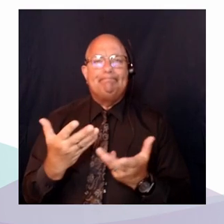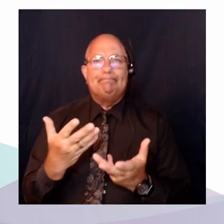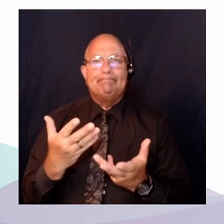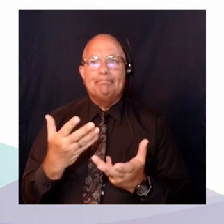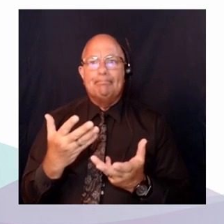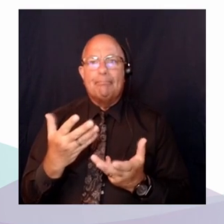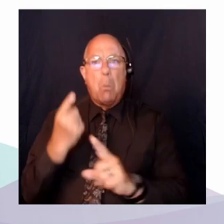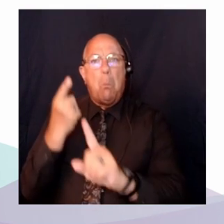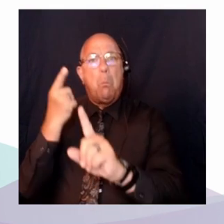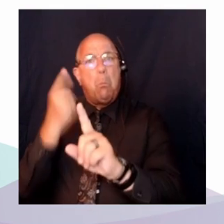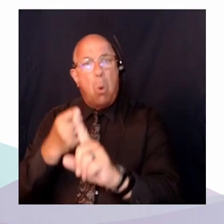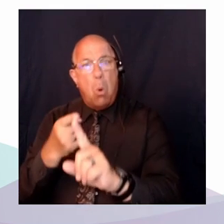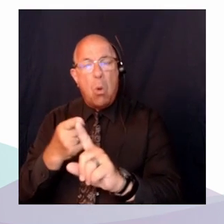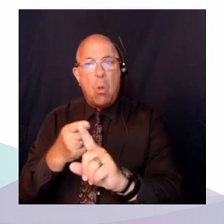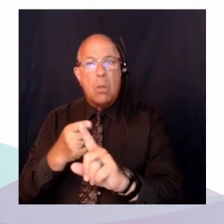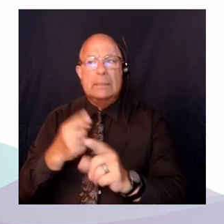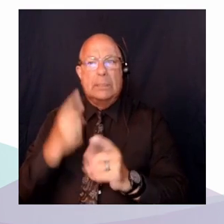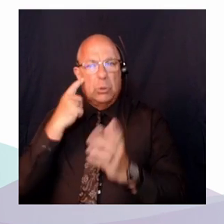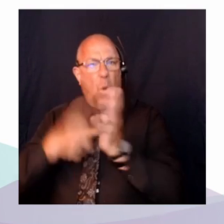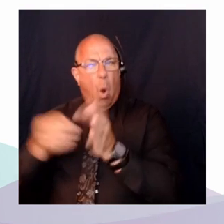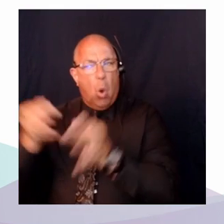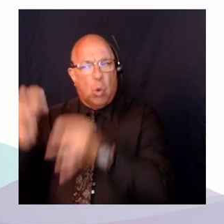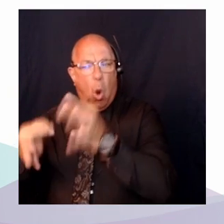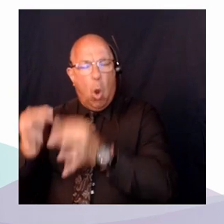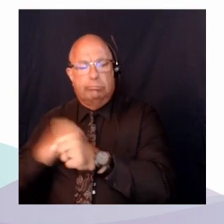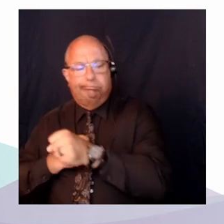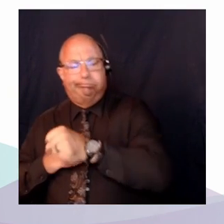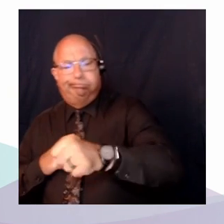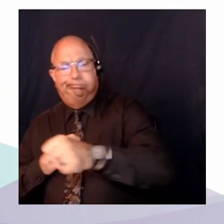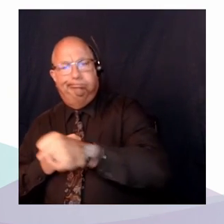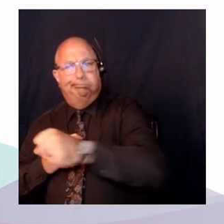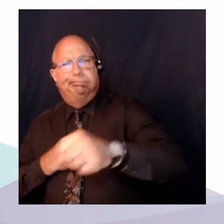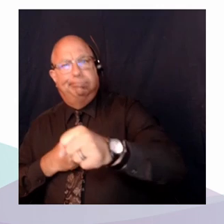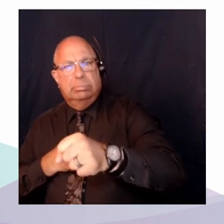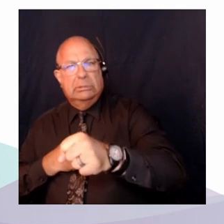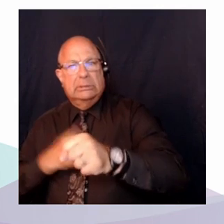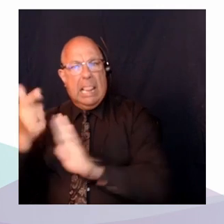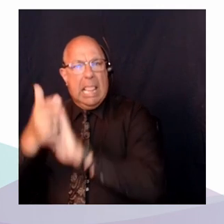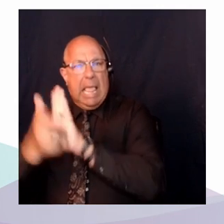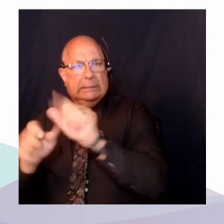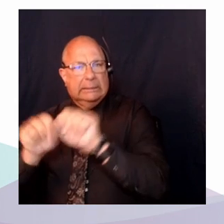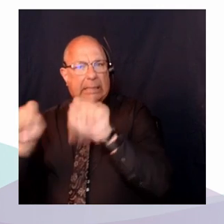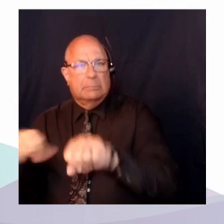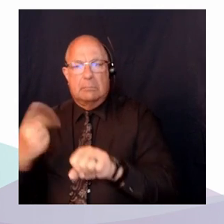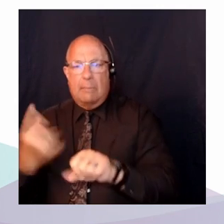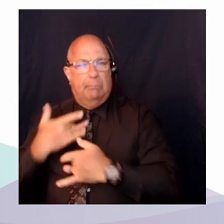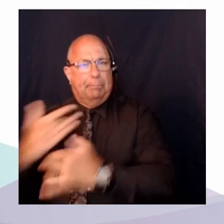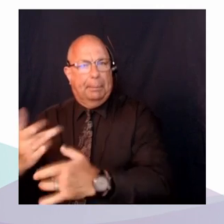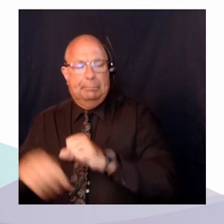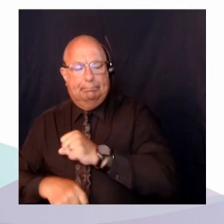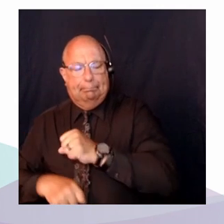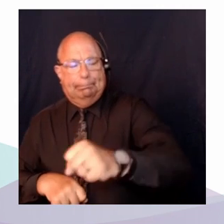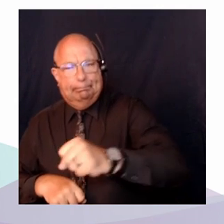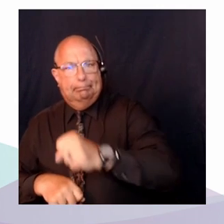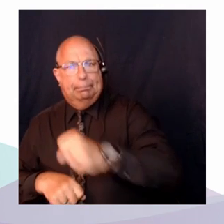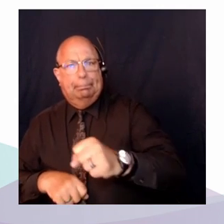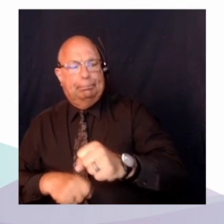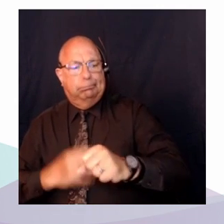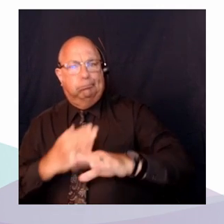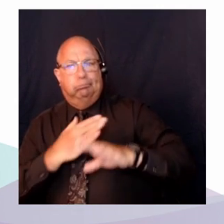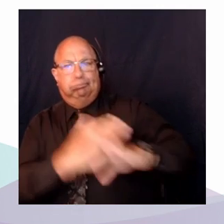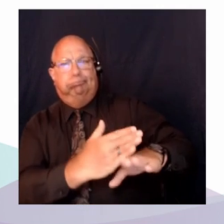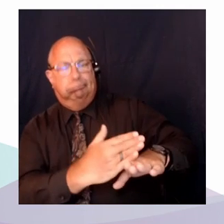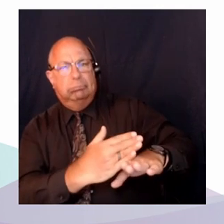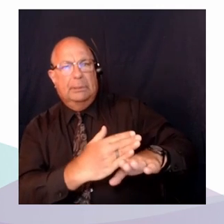judiciaire qui contribuent également à la culture juridique des droits de la personne qui existent au Québec.